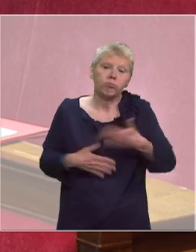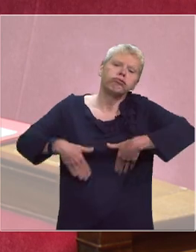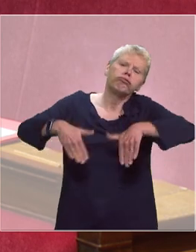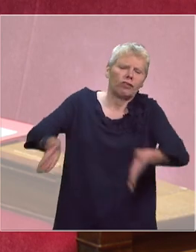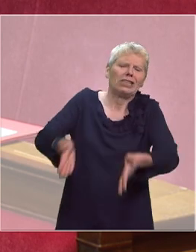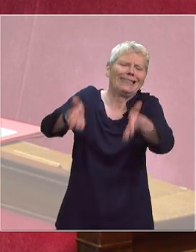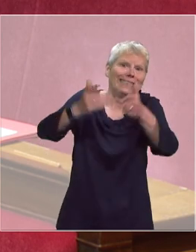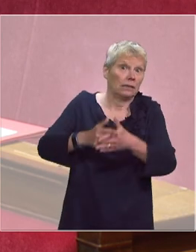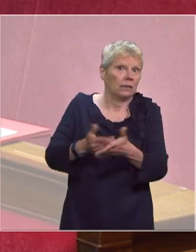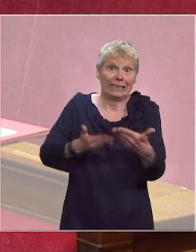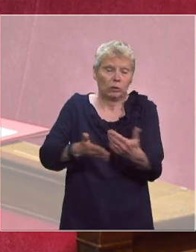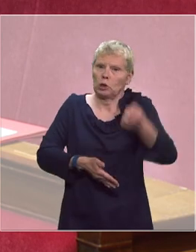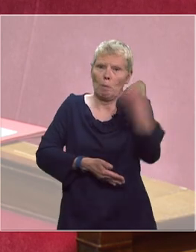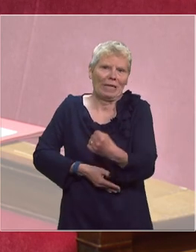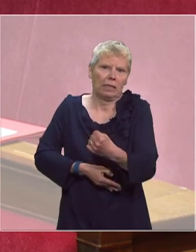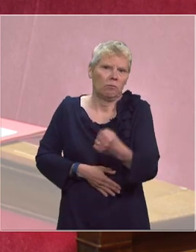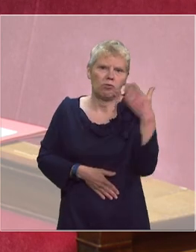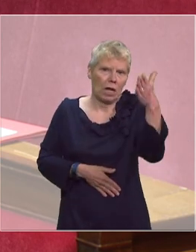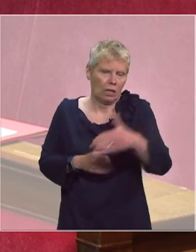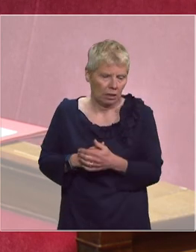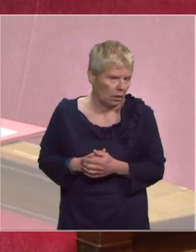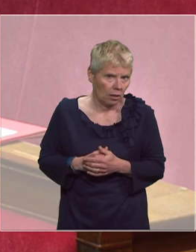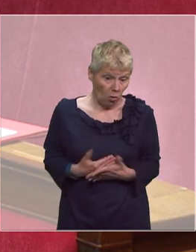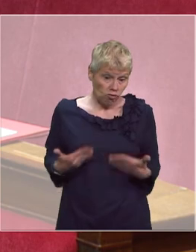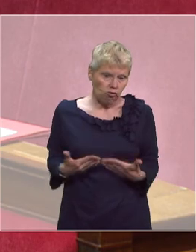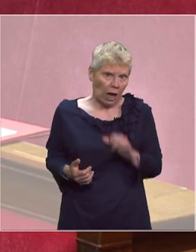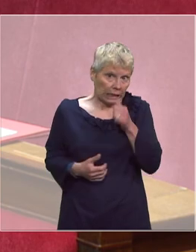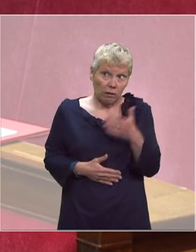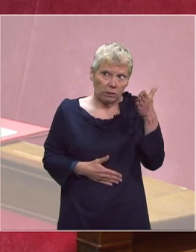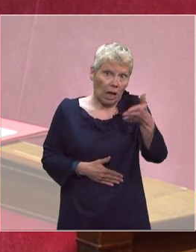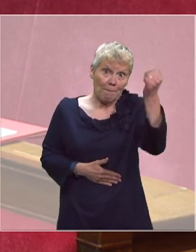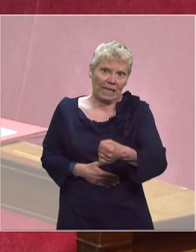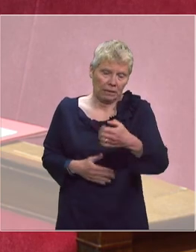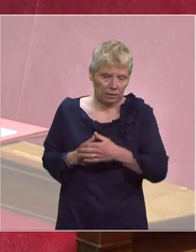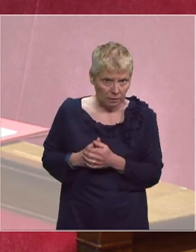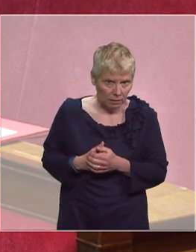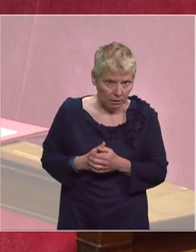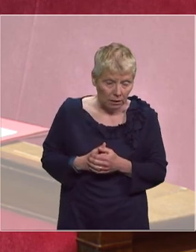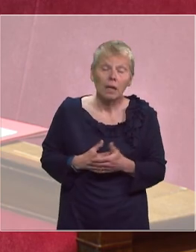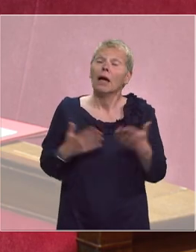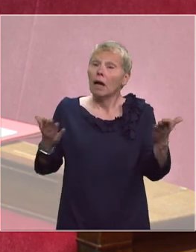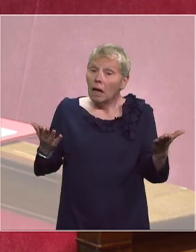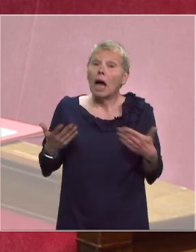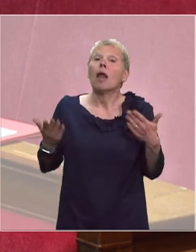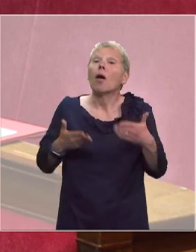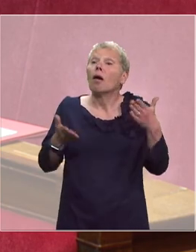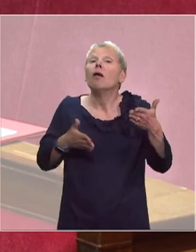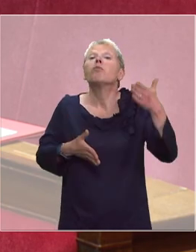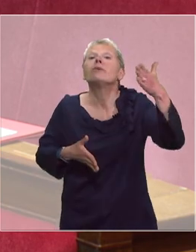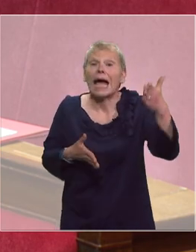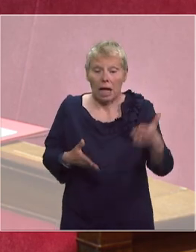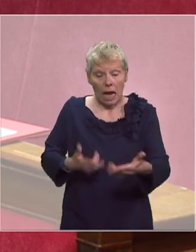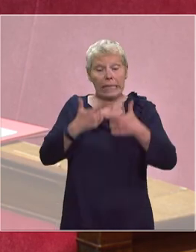qui serait pire encore que celle que nous connaissons aujourd'hui. Il y a beaucoup de questions qui sont liées au déconfinement demain ou après-demain.